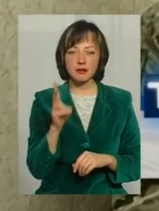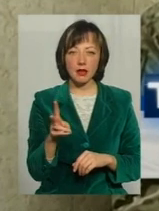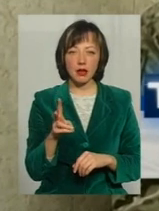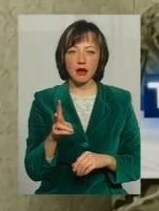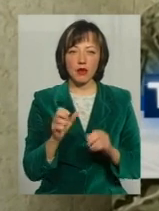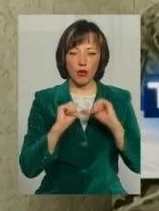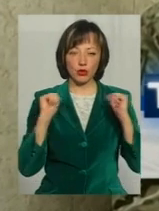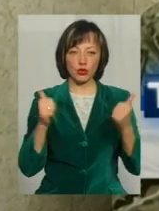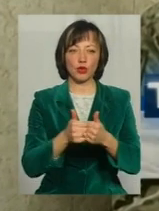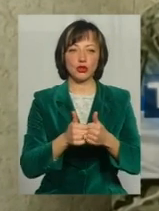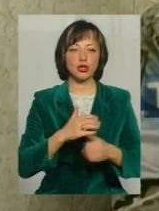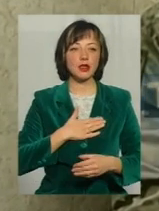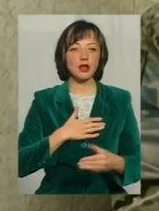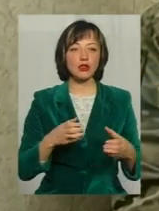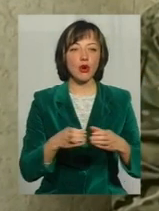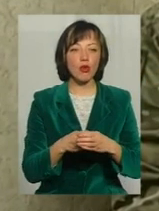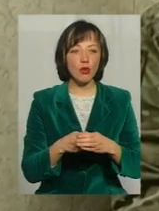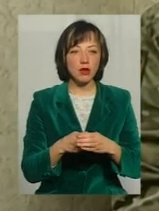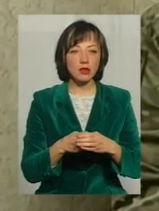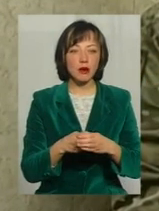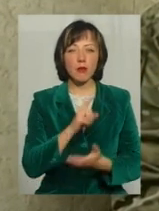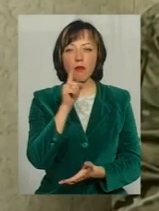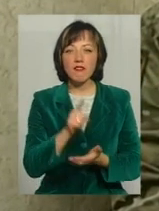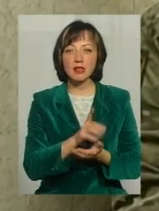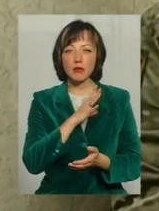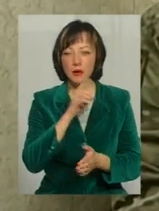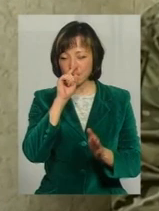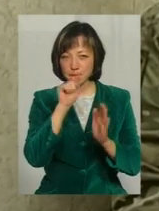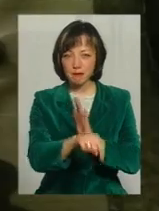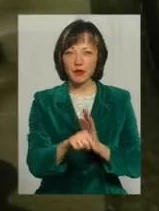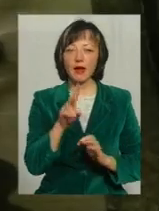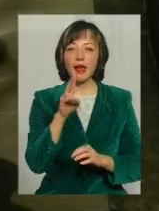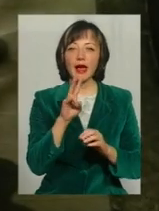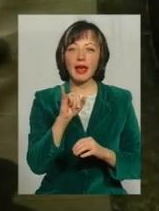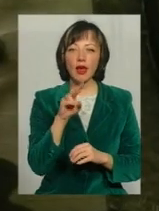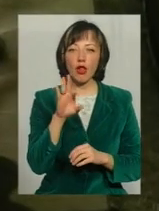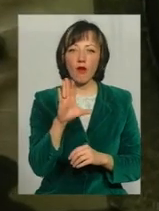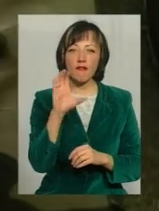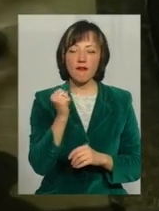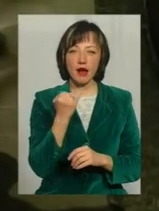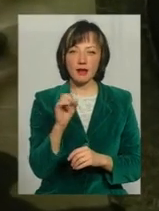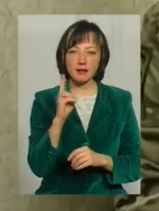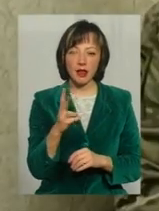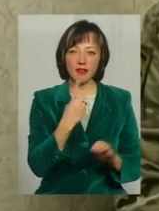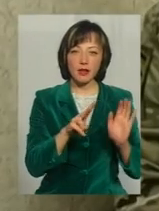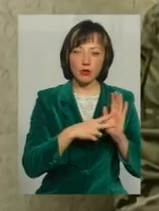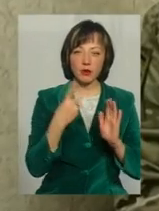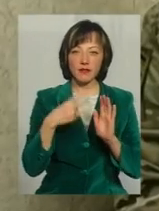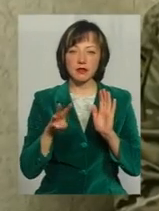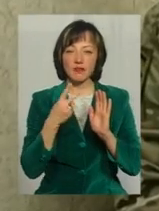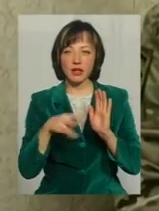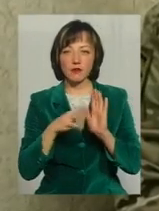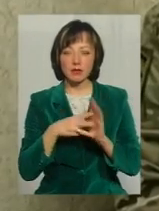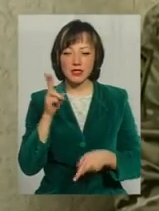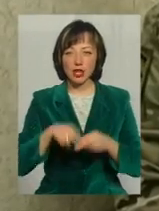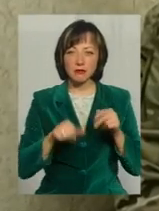в оточенні І наша колона повинна була прорватися на Іловайськ З 27 на 28 у нас там закінчилось